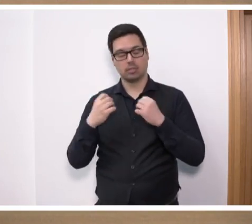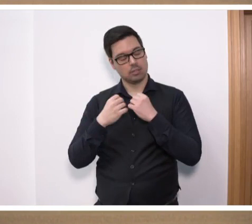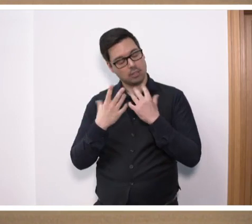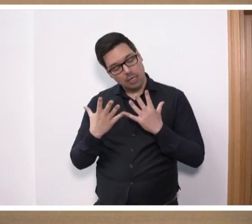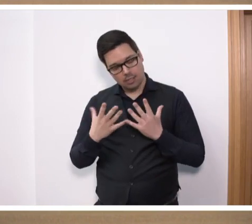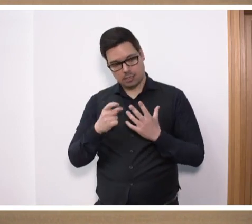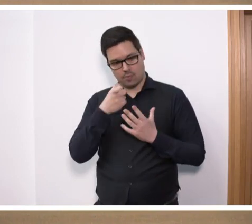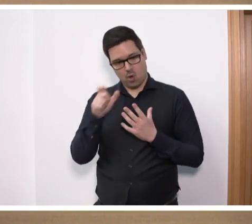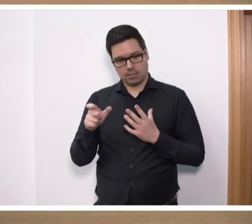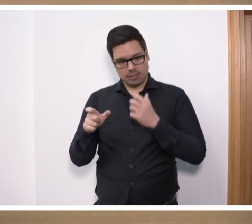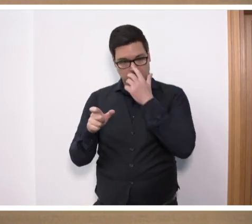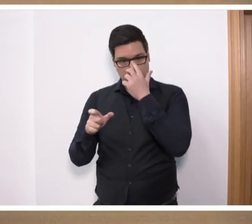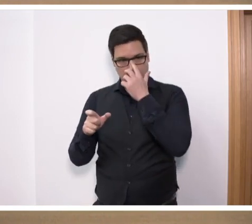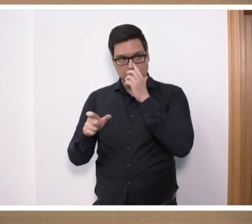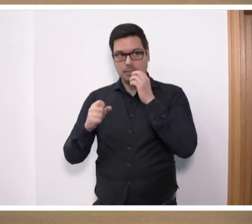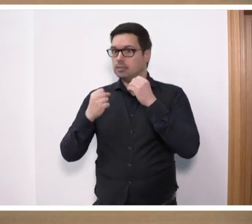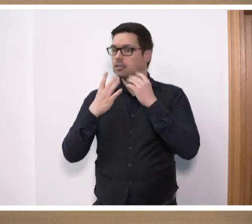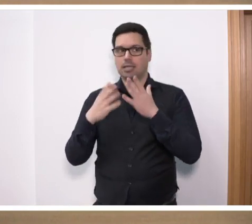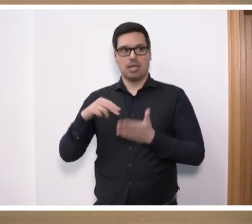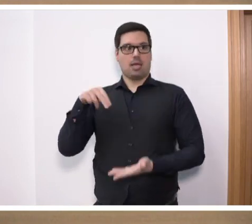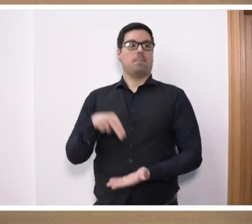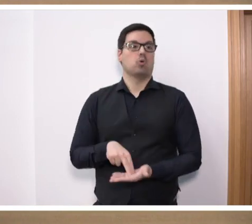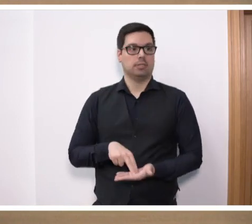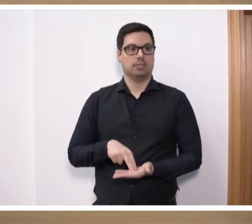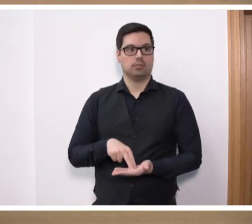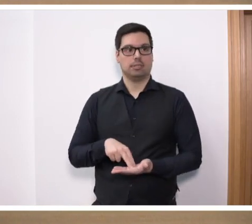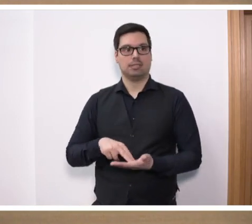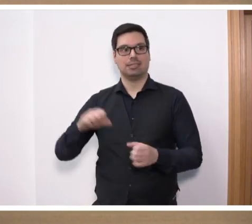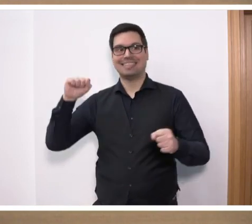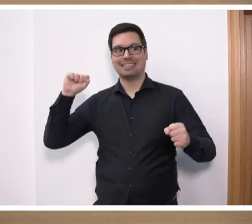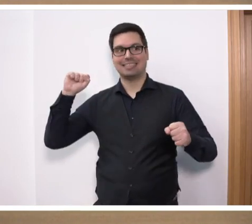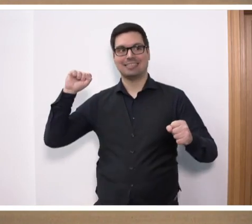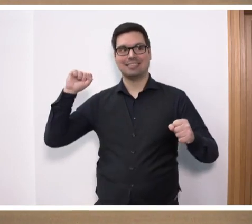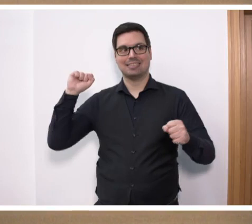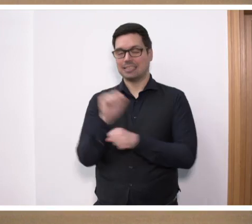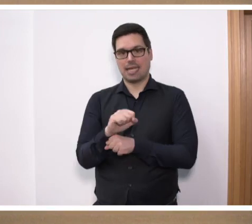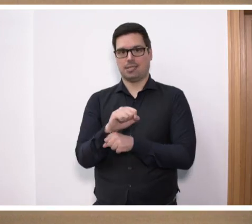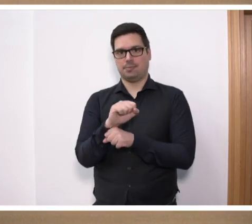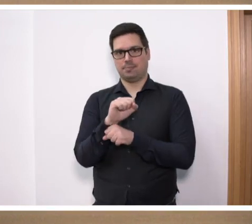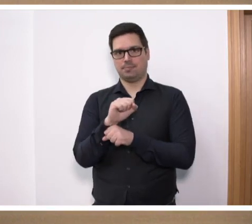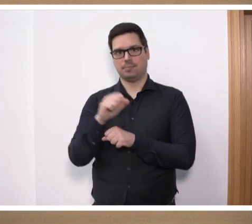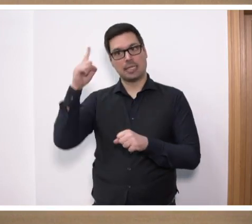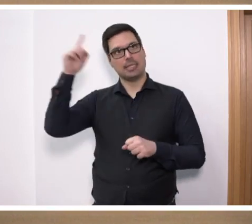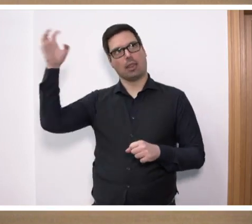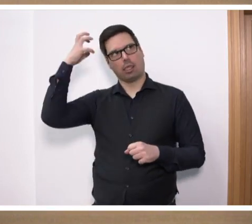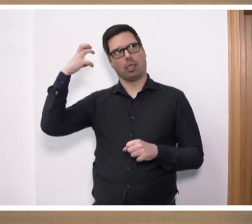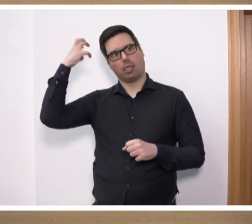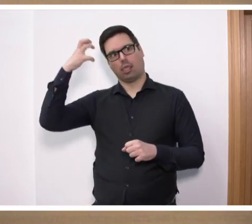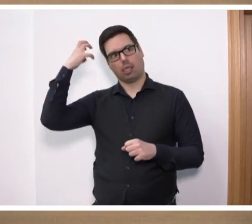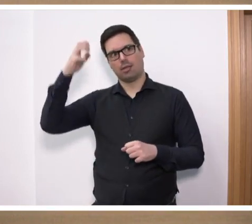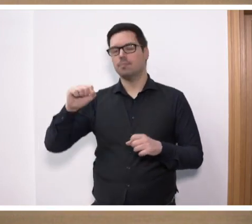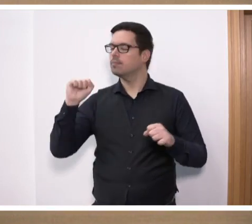Worten, dass wir uns ganz klar positionieren gegen diese völkischen Hirngespinste, muss man sagen, gegen diese